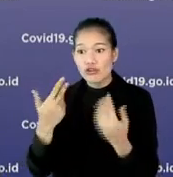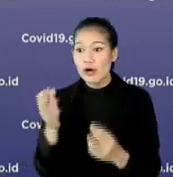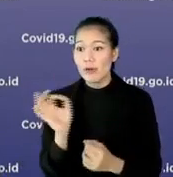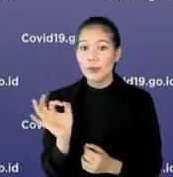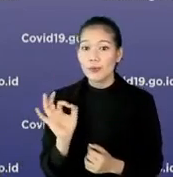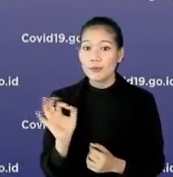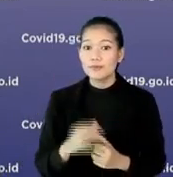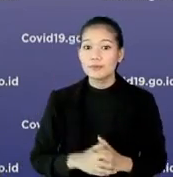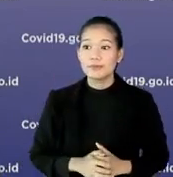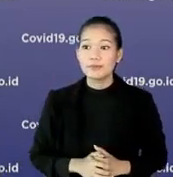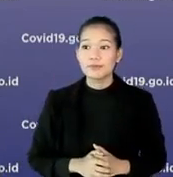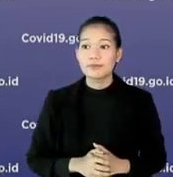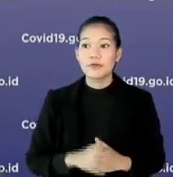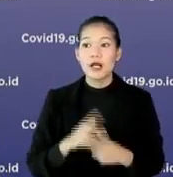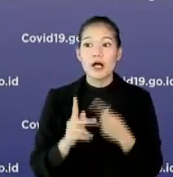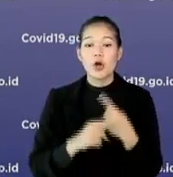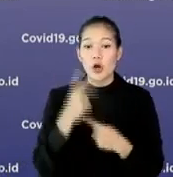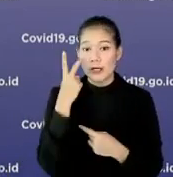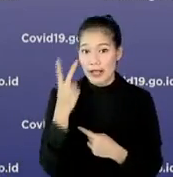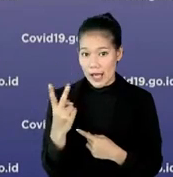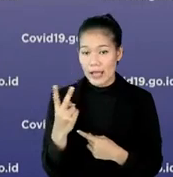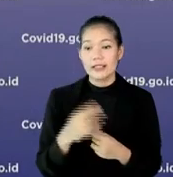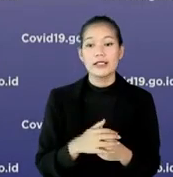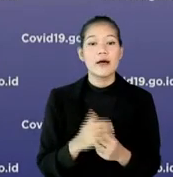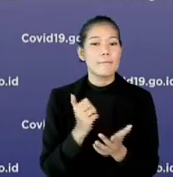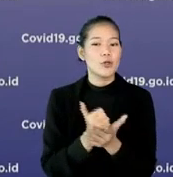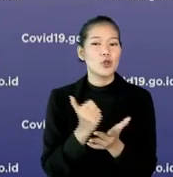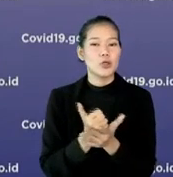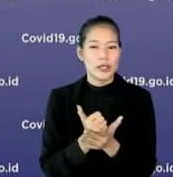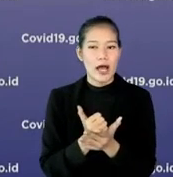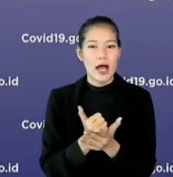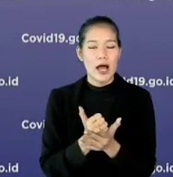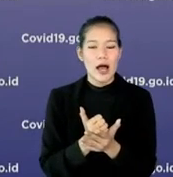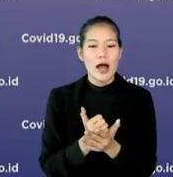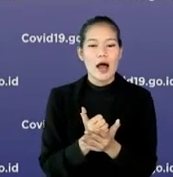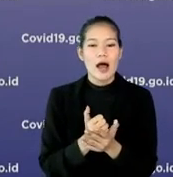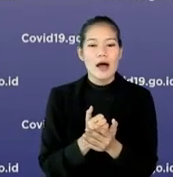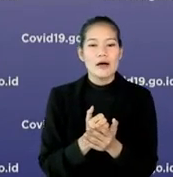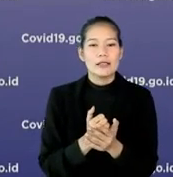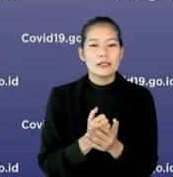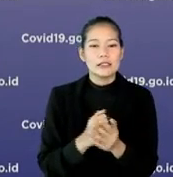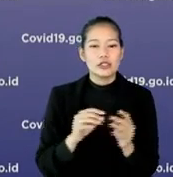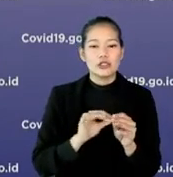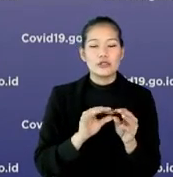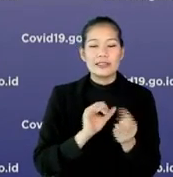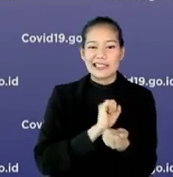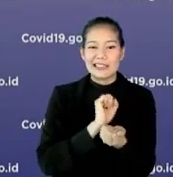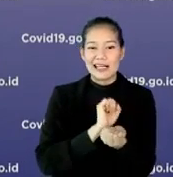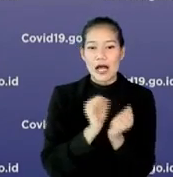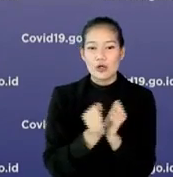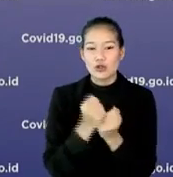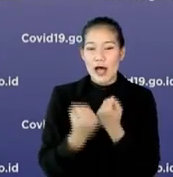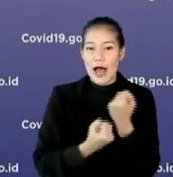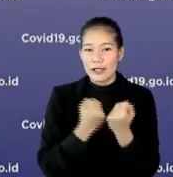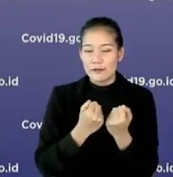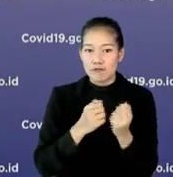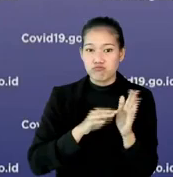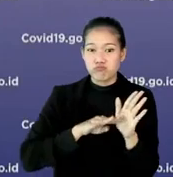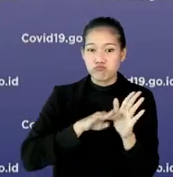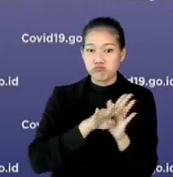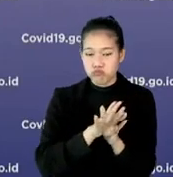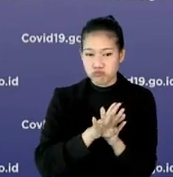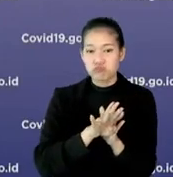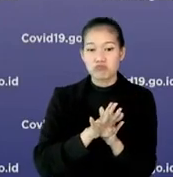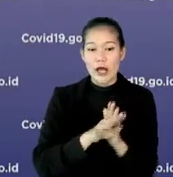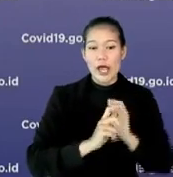tampil? Jadi kalau kita lihat Dr. Lola sebenarnya kan kita mulai mengalami kenaikan jumlah kasus aktif itu sekitar 2 pekan